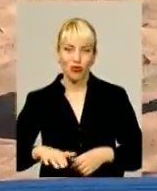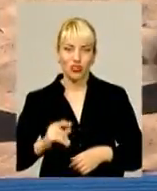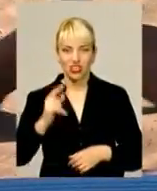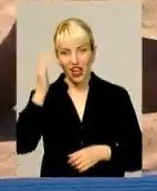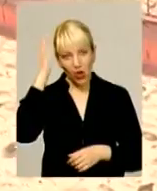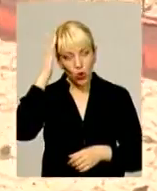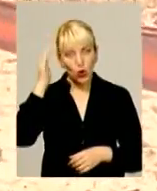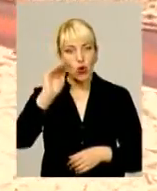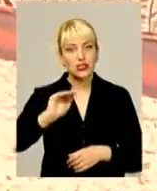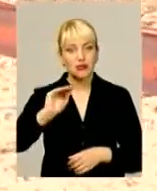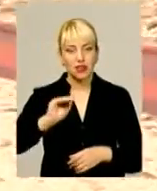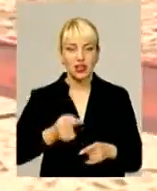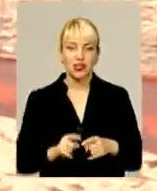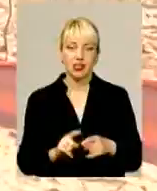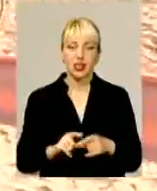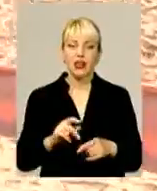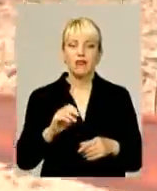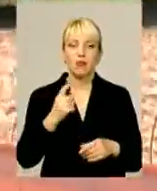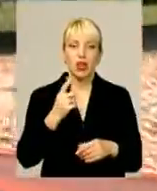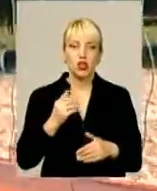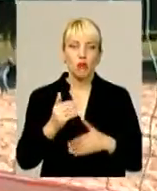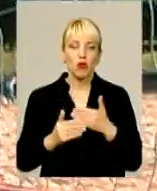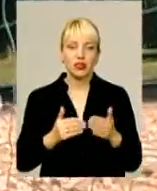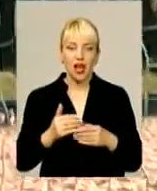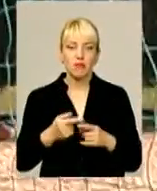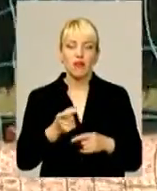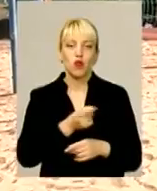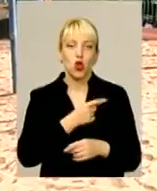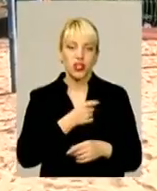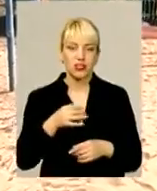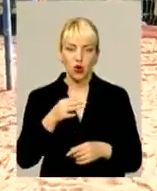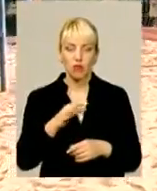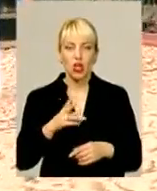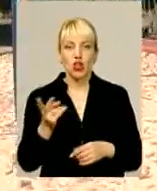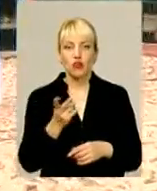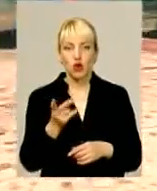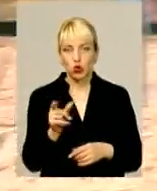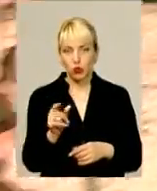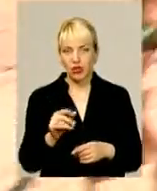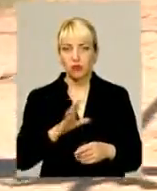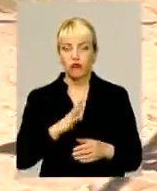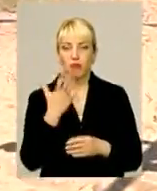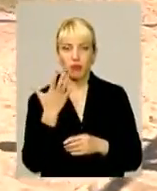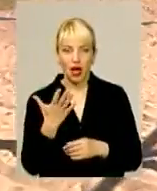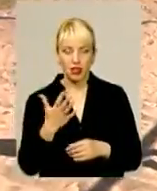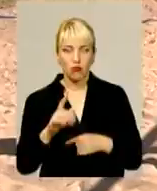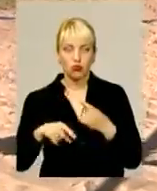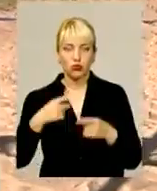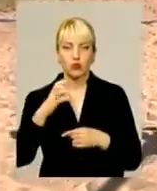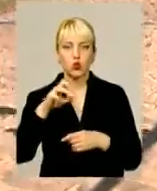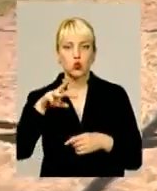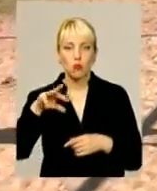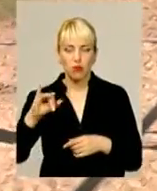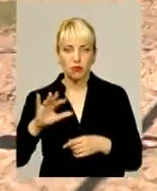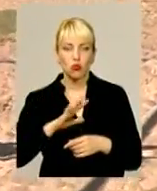на зріст. На першому етапі змагань у Чорноморську Одеської області дует-чорна мельник був п'ятим. На наступному в Сумах піднявся на другу позицію.